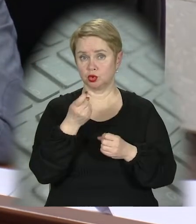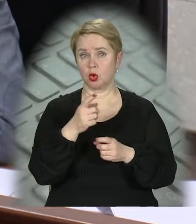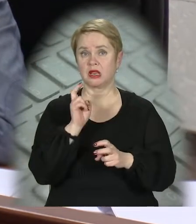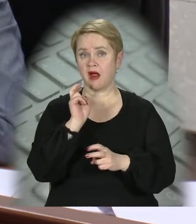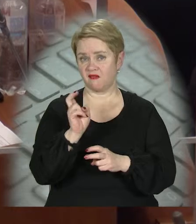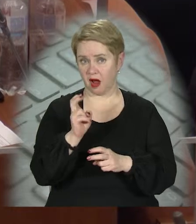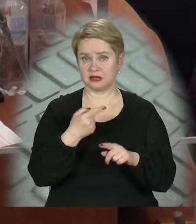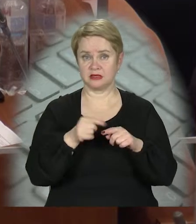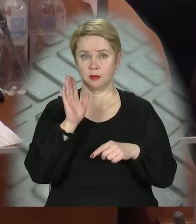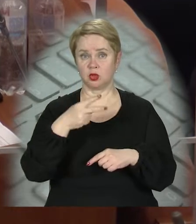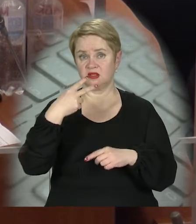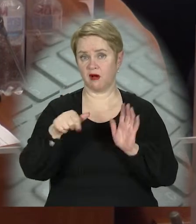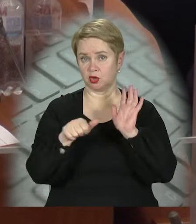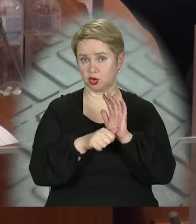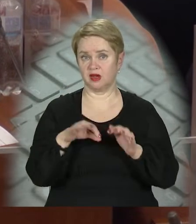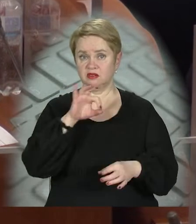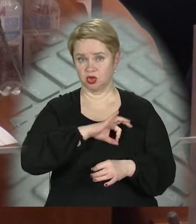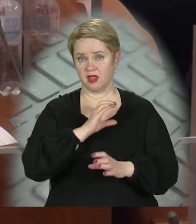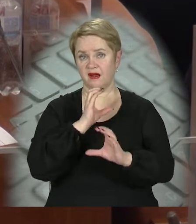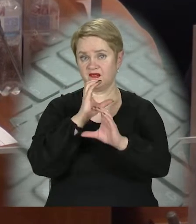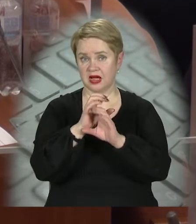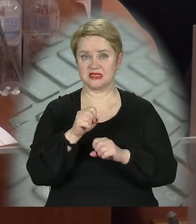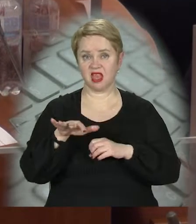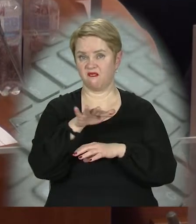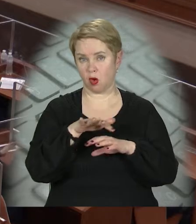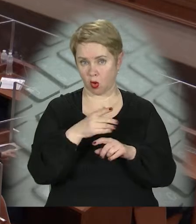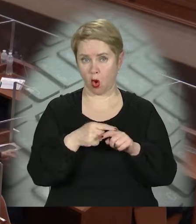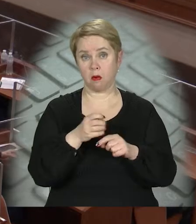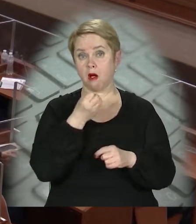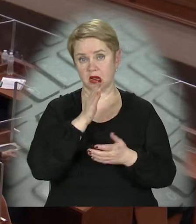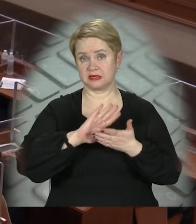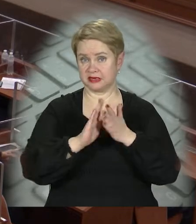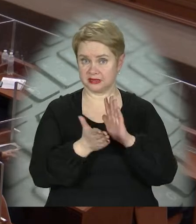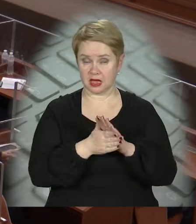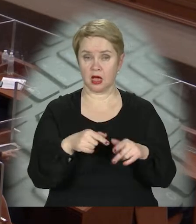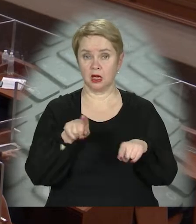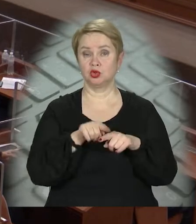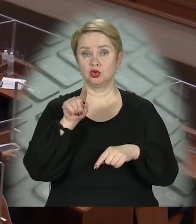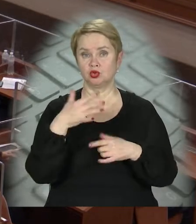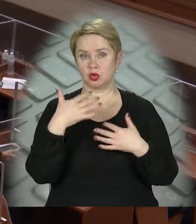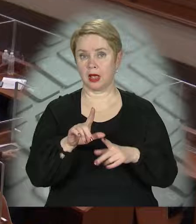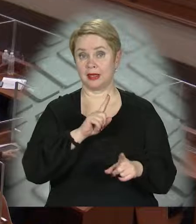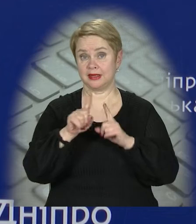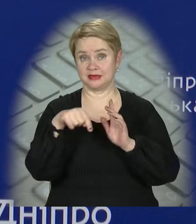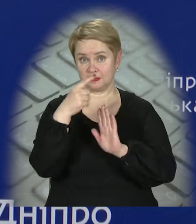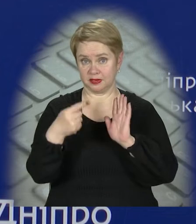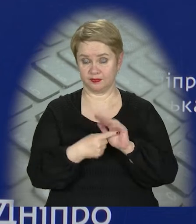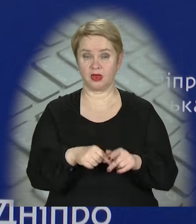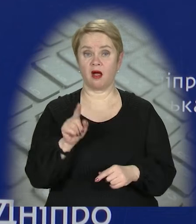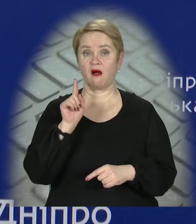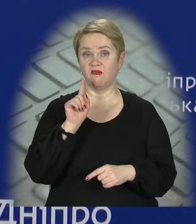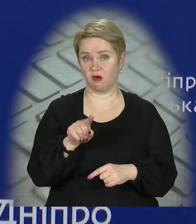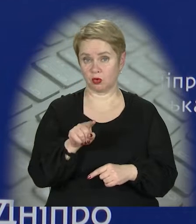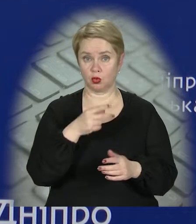партію трамваїв. Це будуть 26 вживаних вагонів з Європи, але в гарному стані. На кшталт тих, що вже їздять містом. Вони